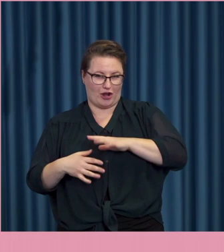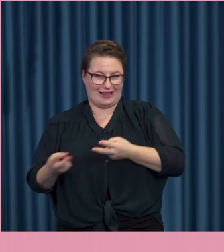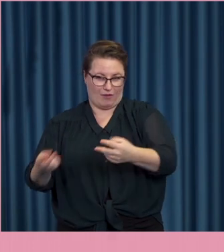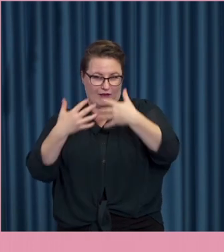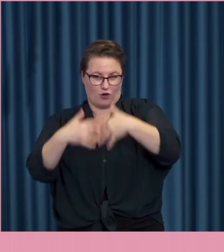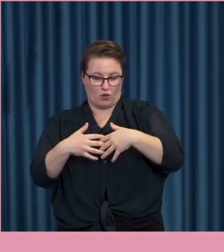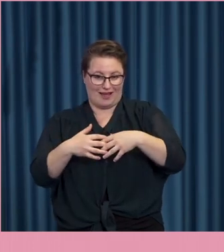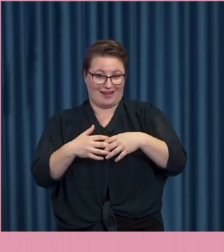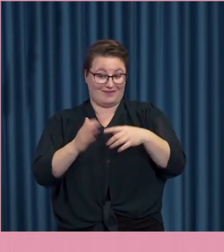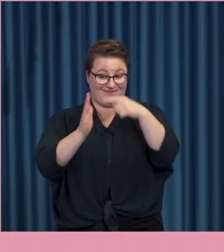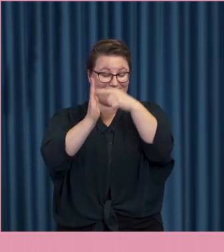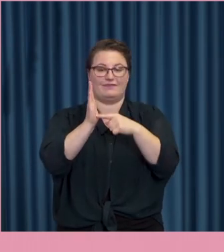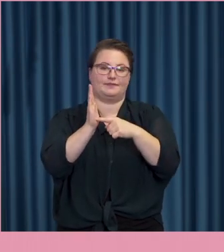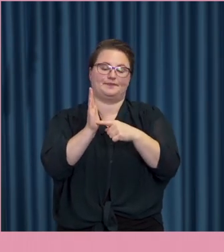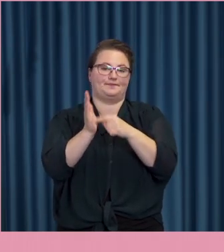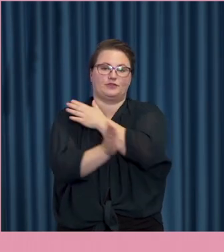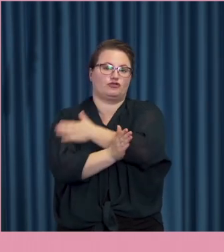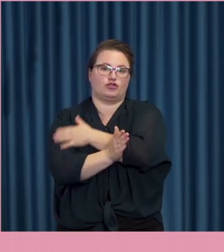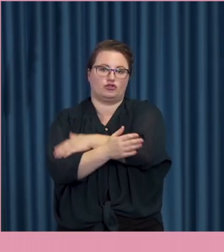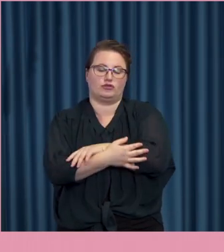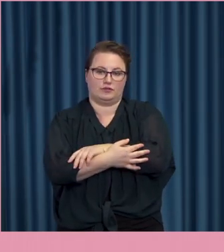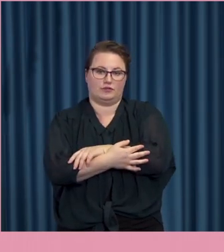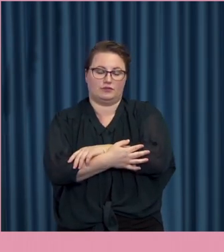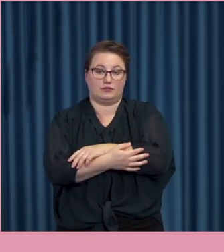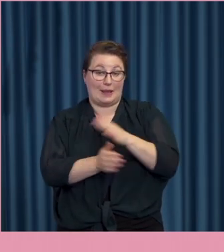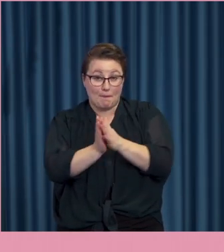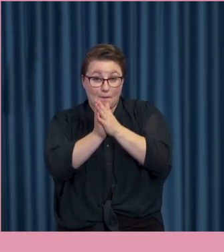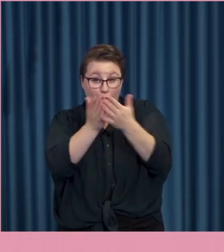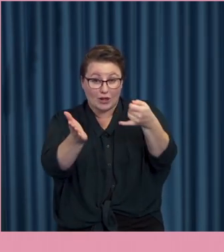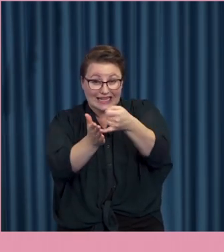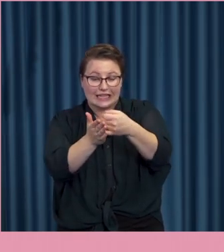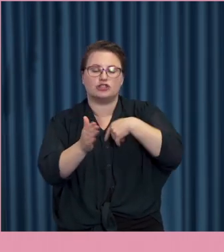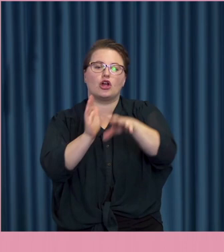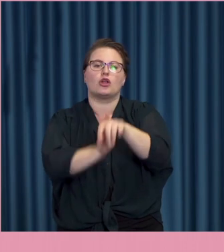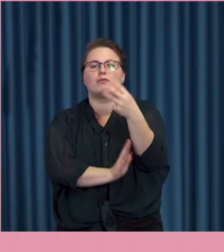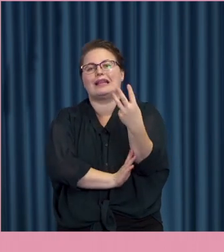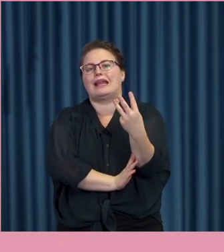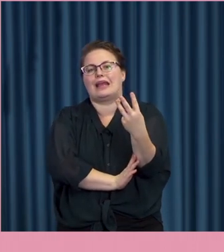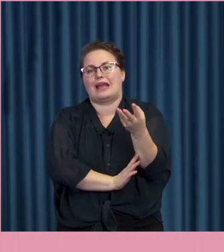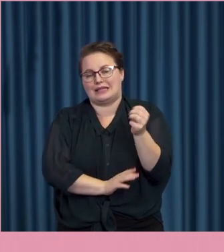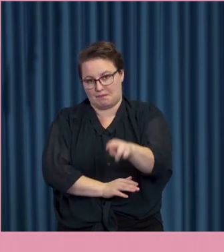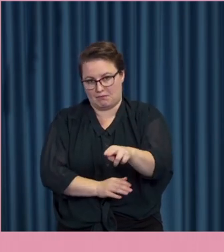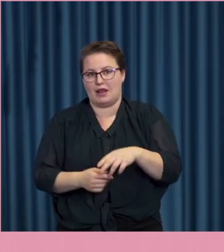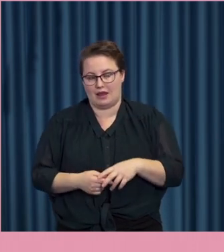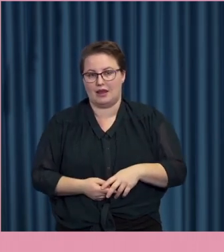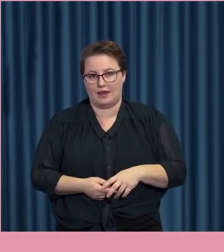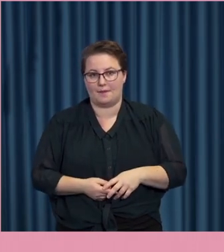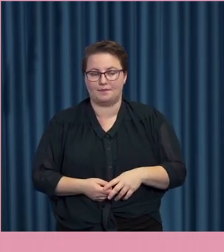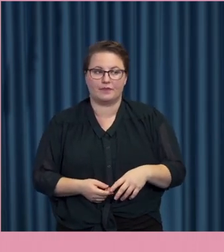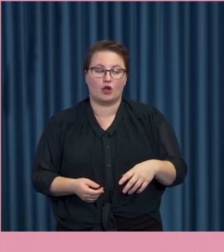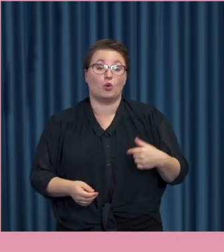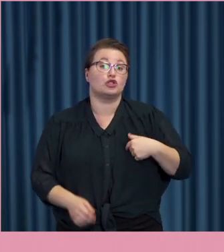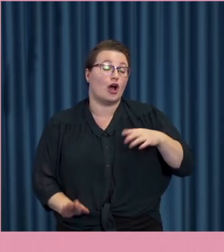för svaga. I den här antologin så tar jag upp tre stycken exempel som jag